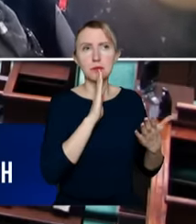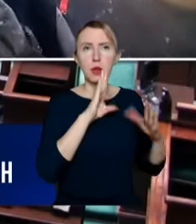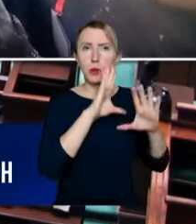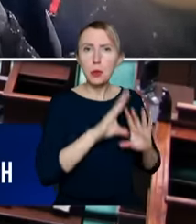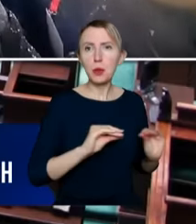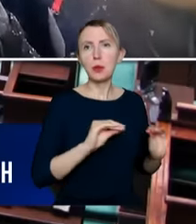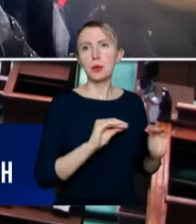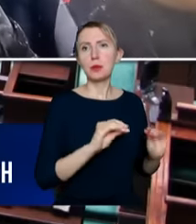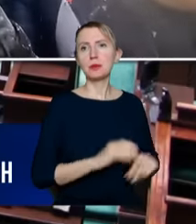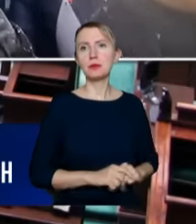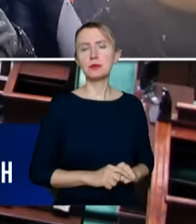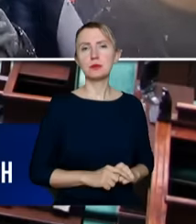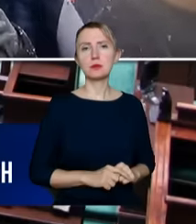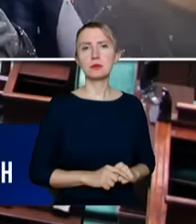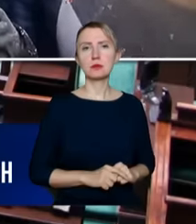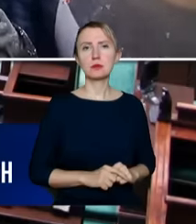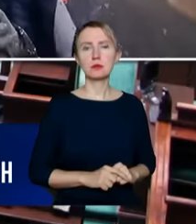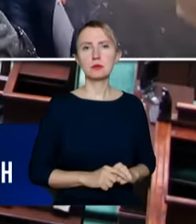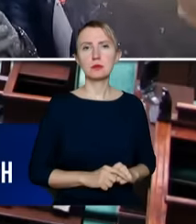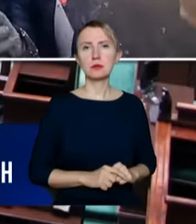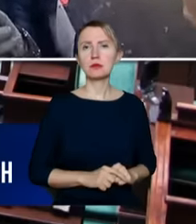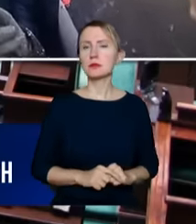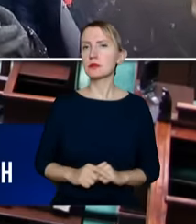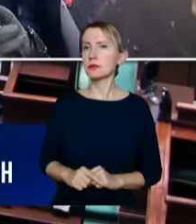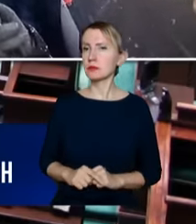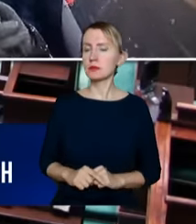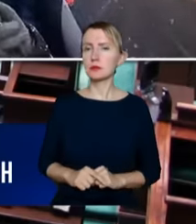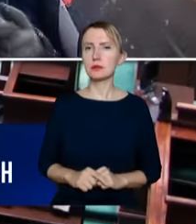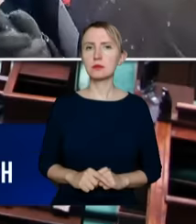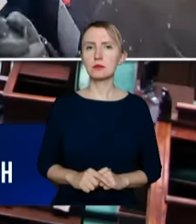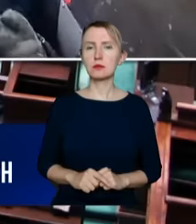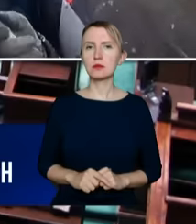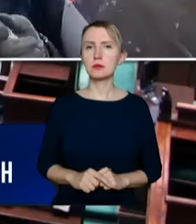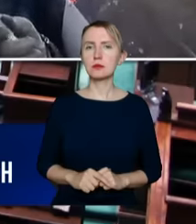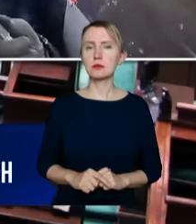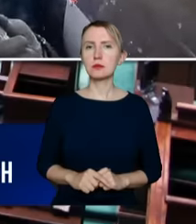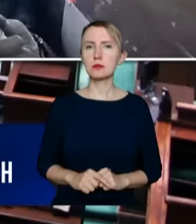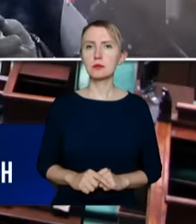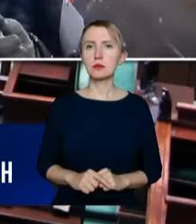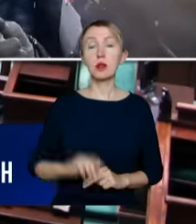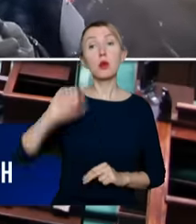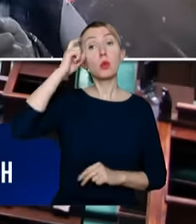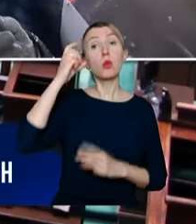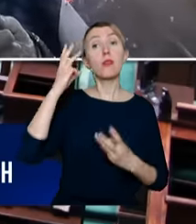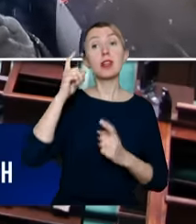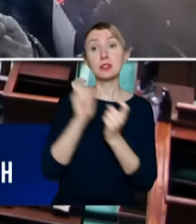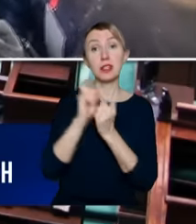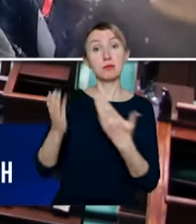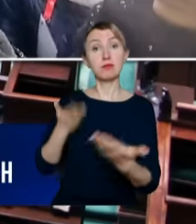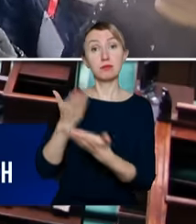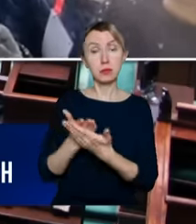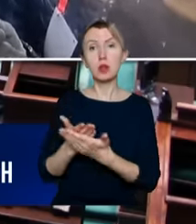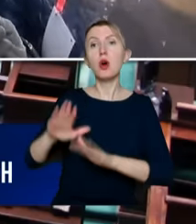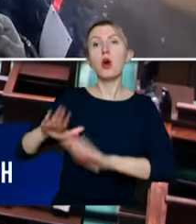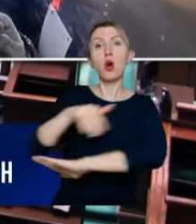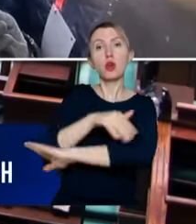czy, czy, czy odwołać sukcesem? No takim, jednym z najważniejszych postulatów to jest ochrona granic